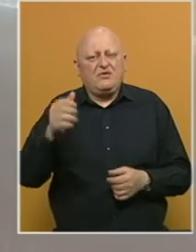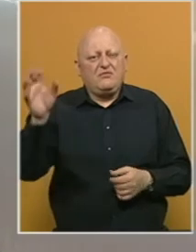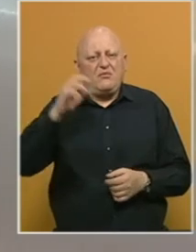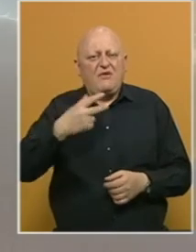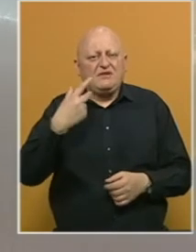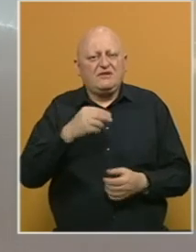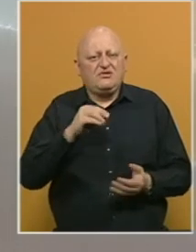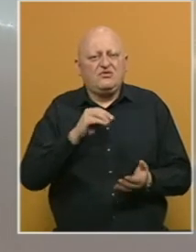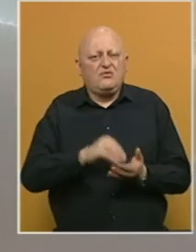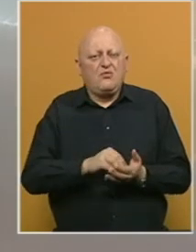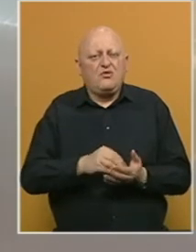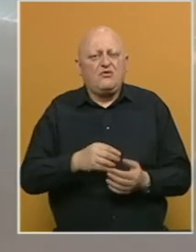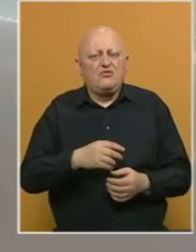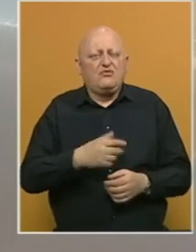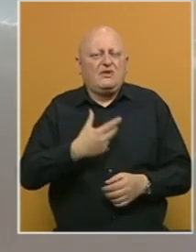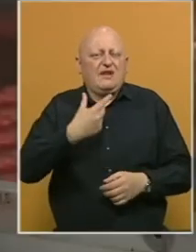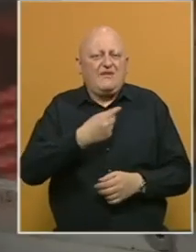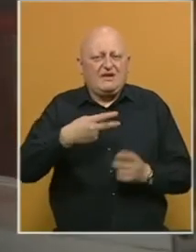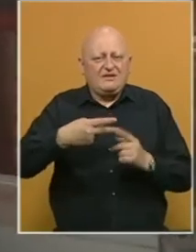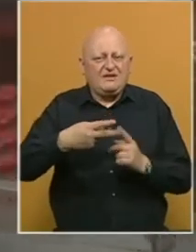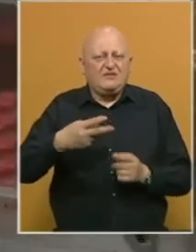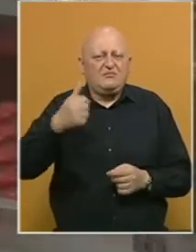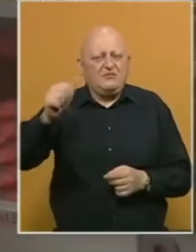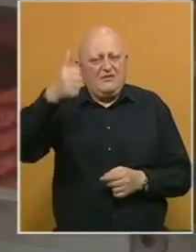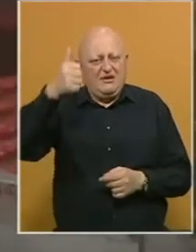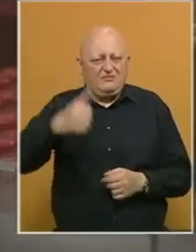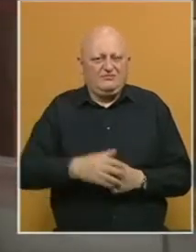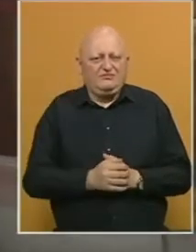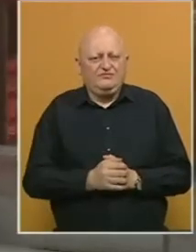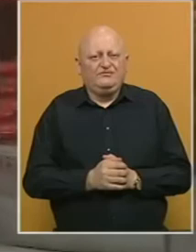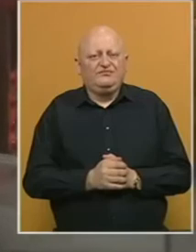u Evropi po vakcinaciji, dok je po broju revakcinisanih već prva.